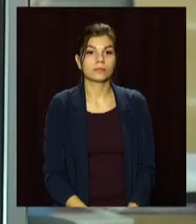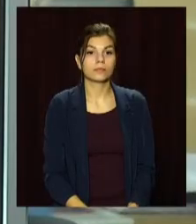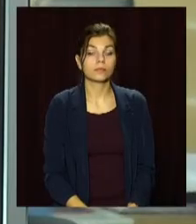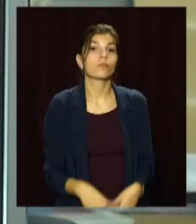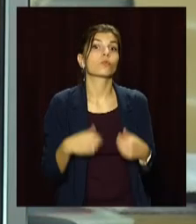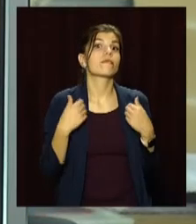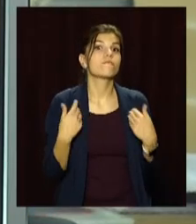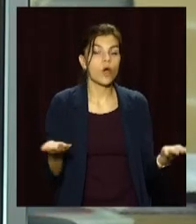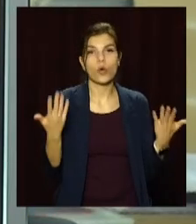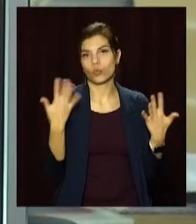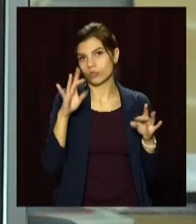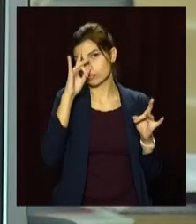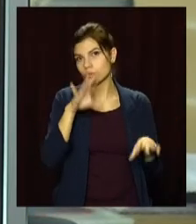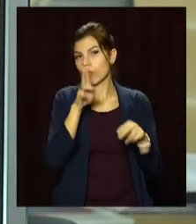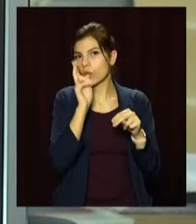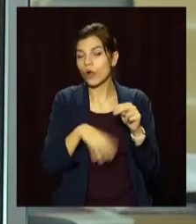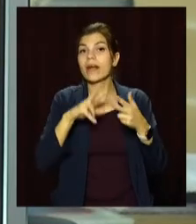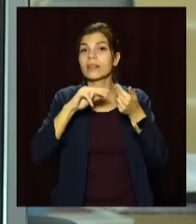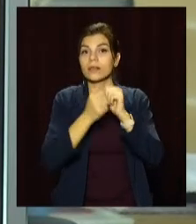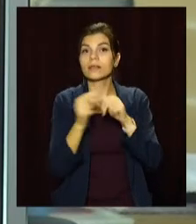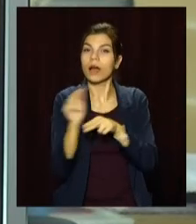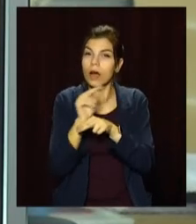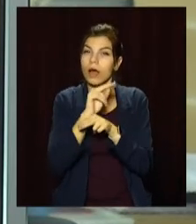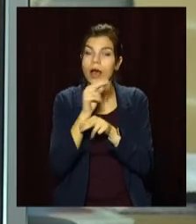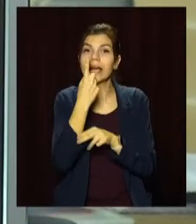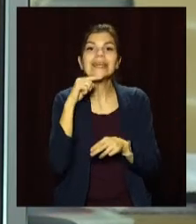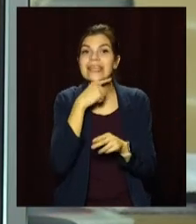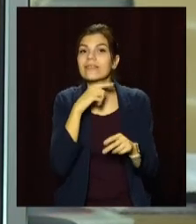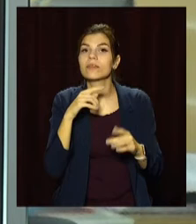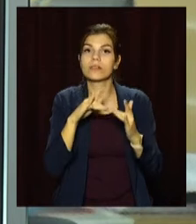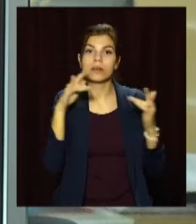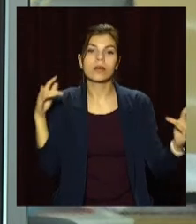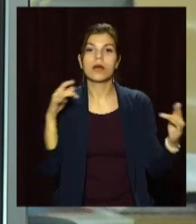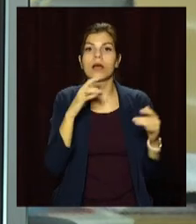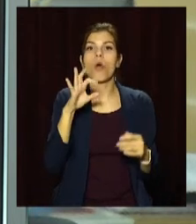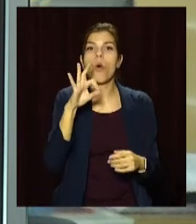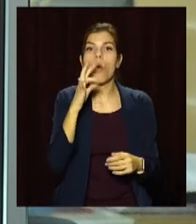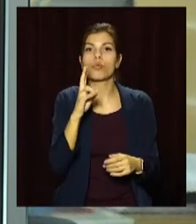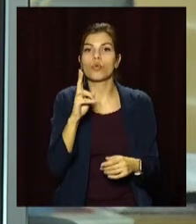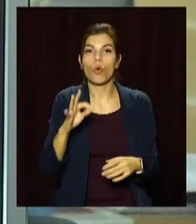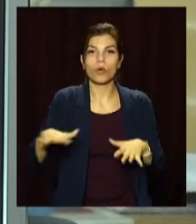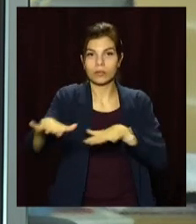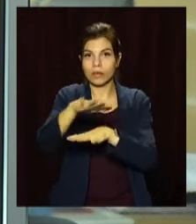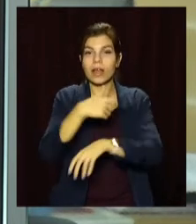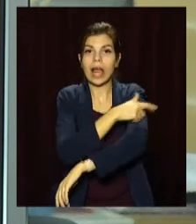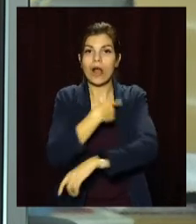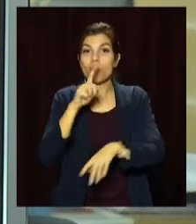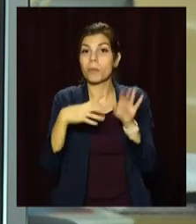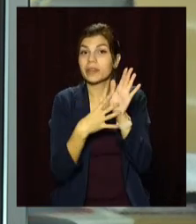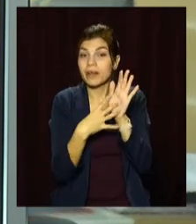Нарешті завершили. В Кам'янському відремонтували єдине в місті онкологічне відділення, що в лікарні номер 9.